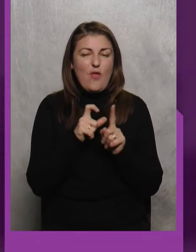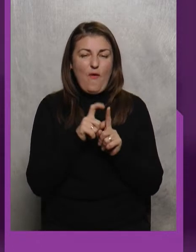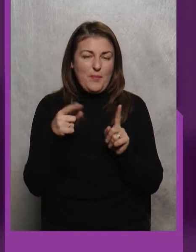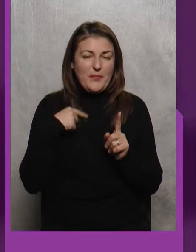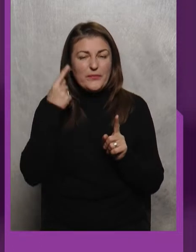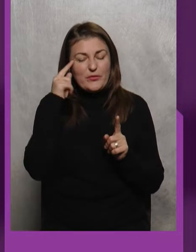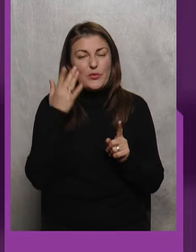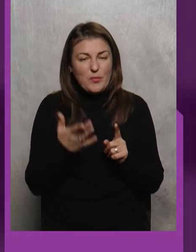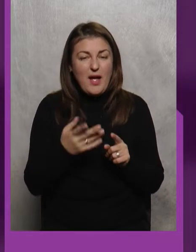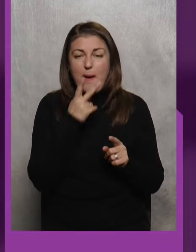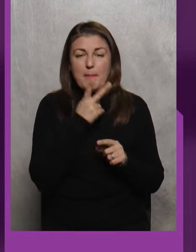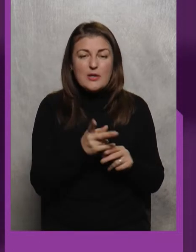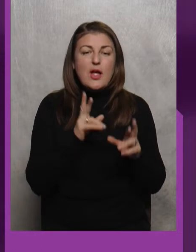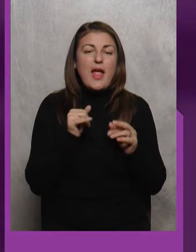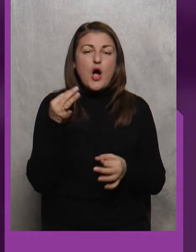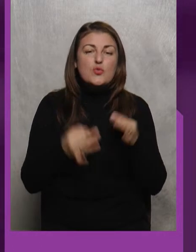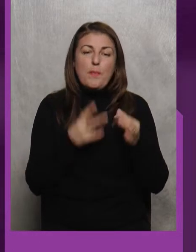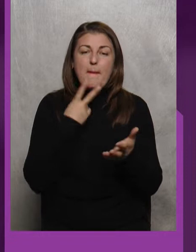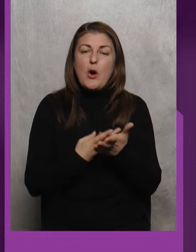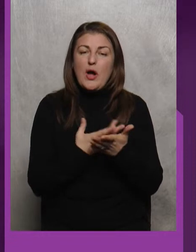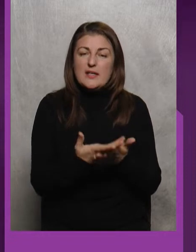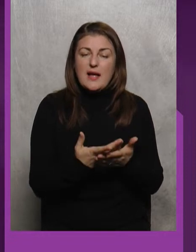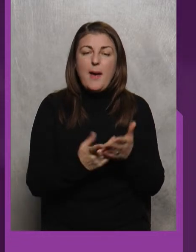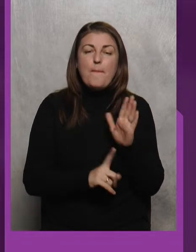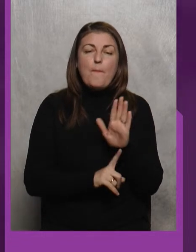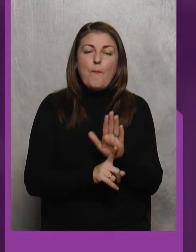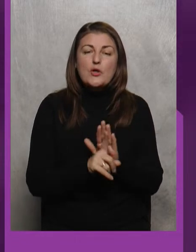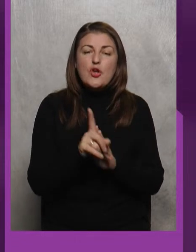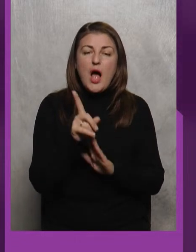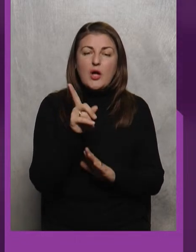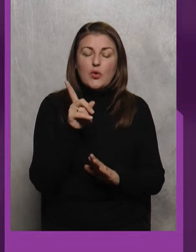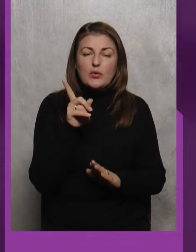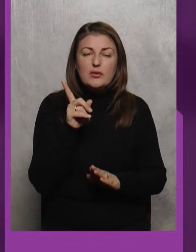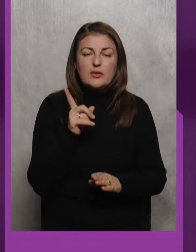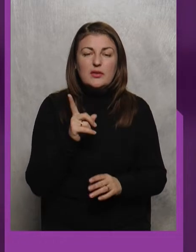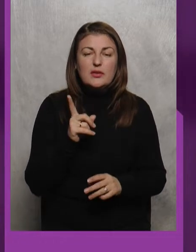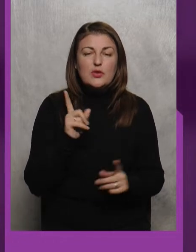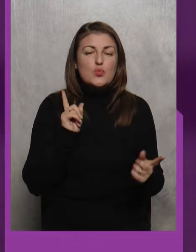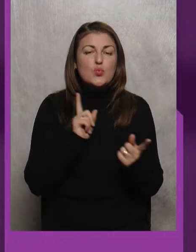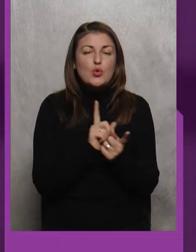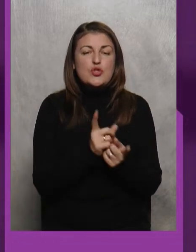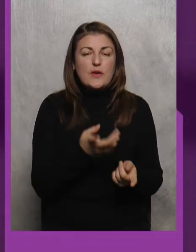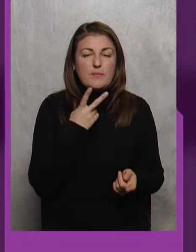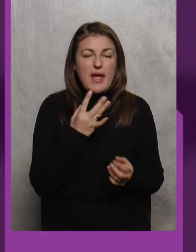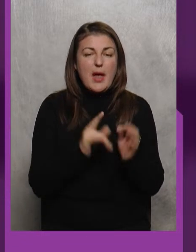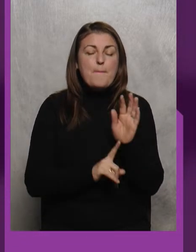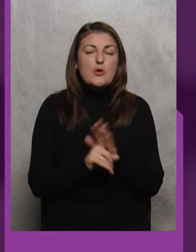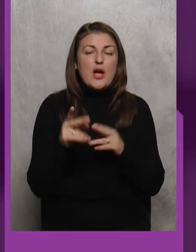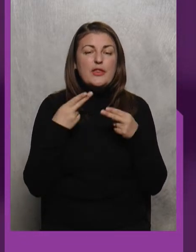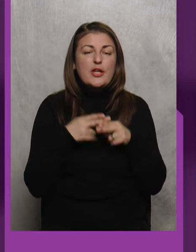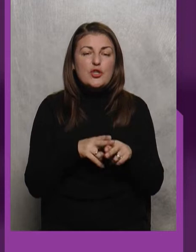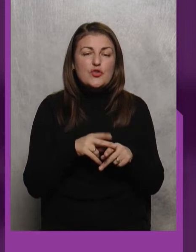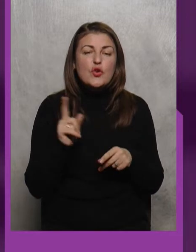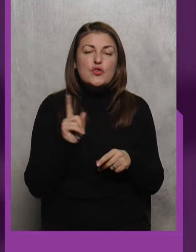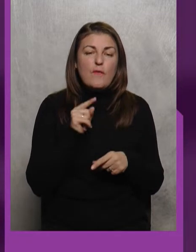вигадали Для себе Як Суддя Показав Початок Суточки І Початок Технічного